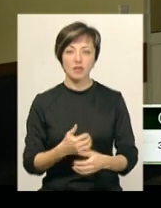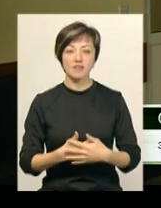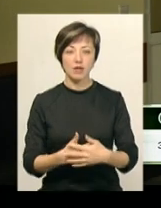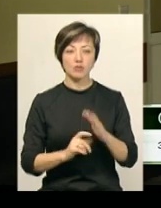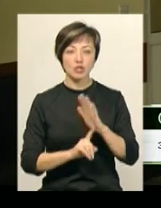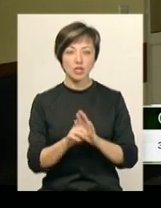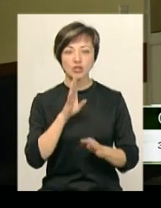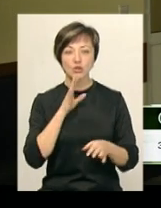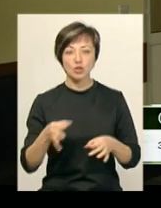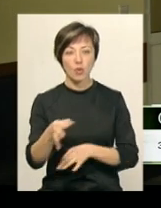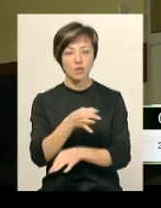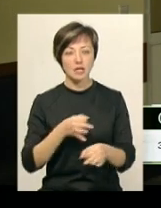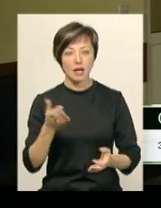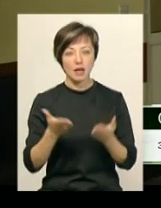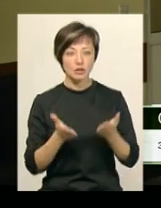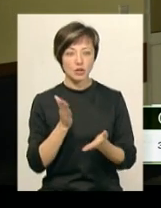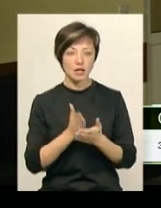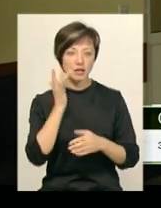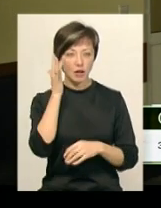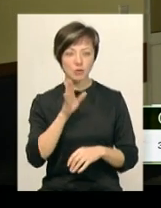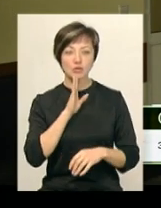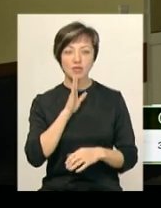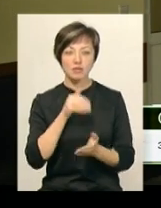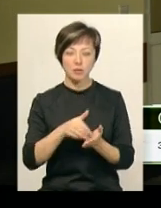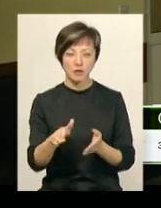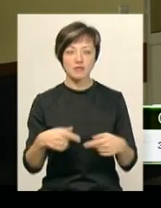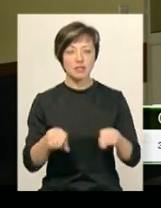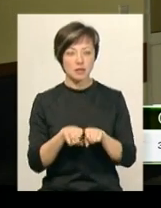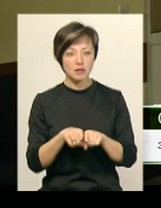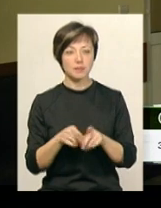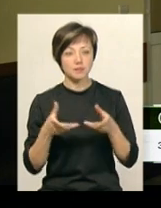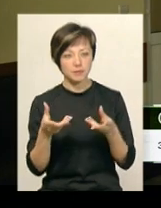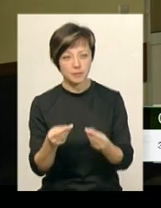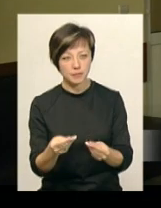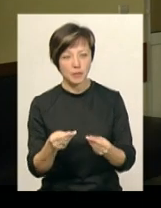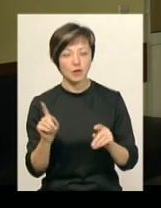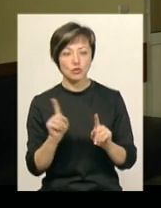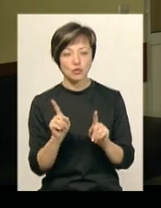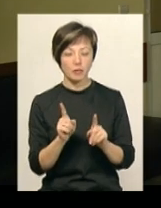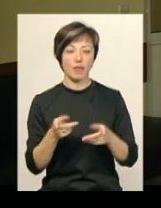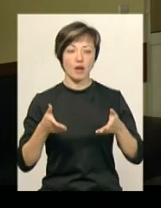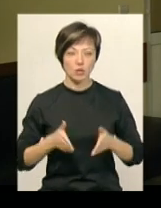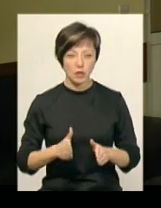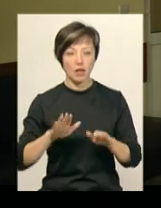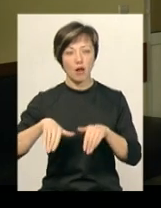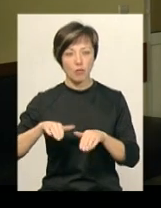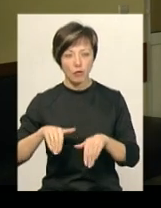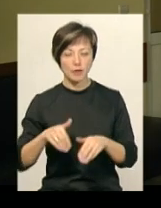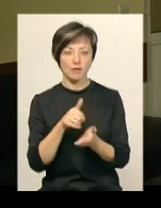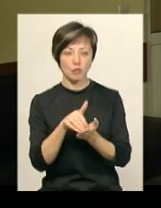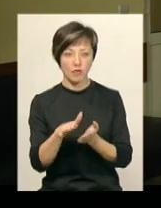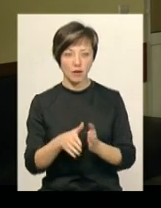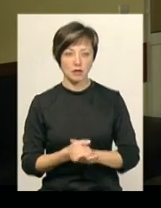консультації. Якщо є наміри у жінки відмовлятися, ми спонукаємо її до того, щоб вона народила, а потім вже